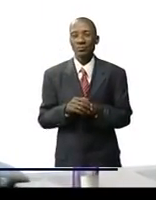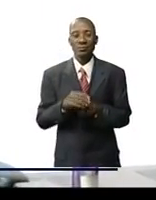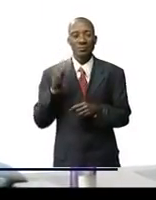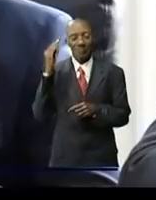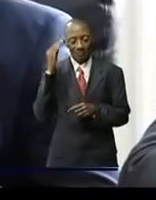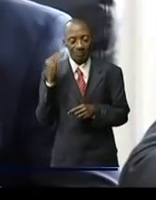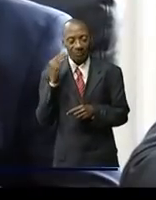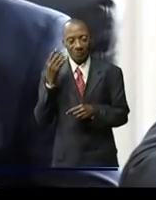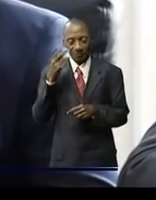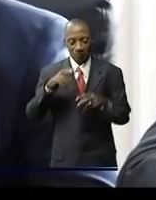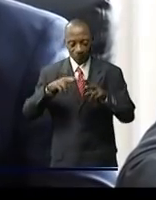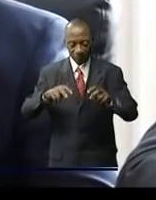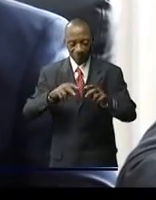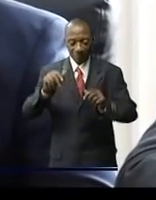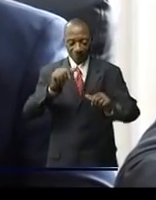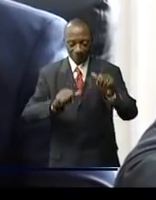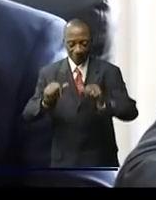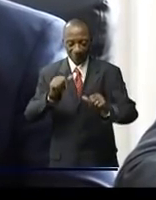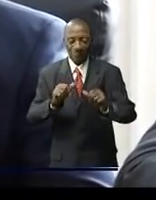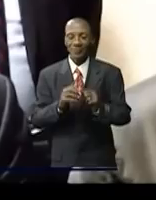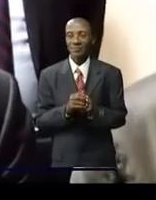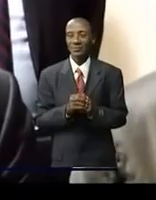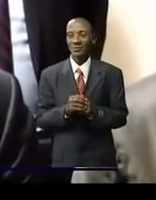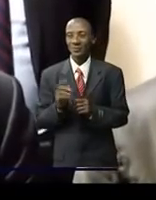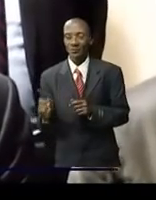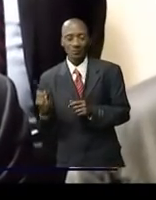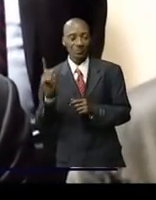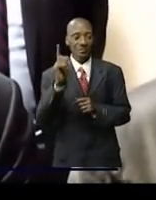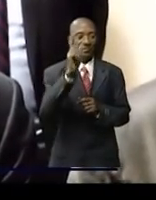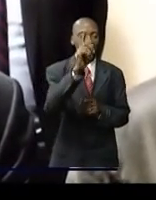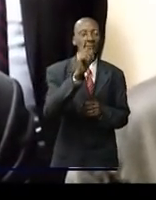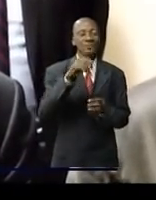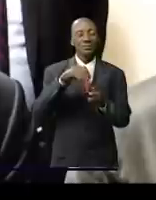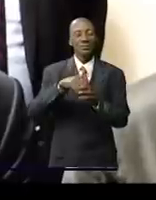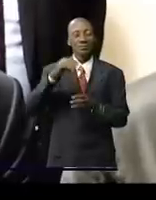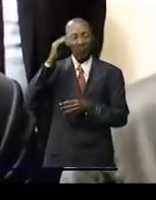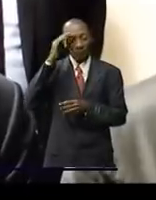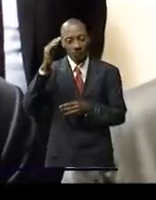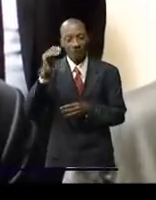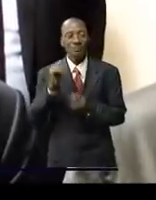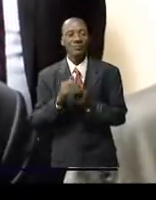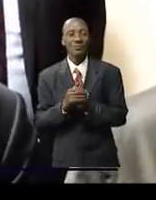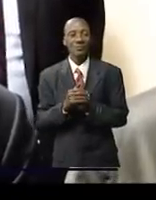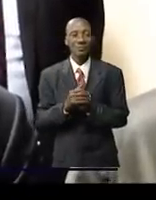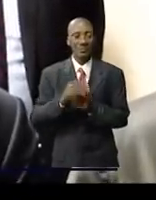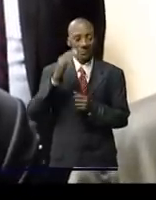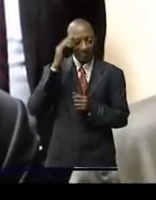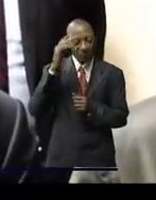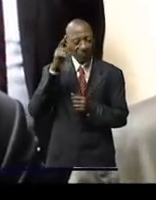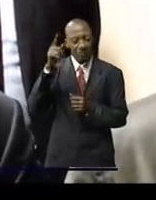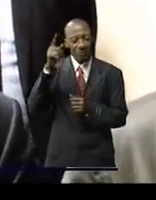Rose Moutombokiesi. Les juges et les magistrats n'aiment plus rester à l'intérieur. La ministre